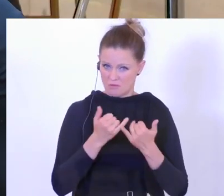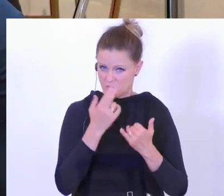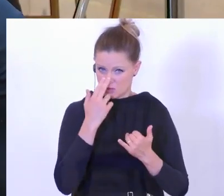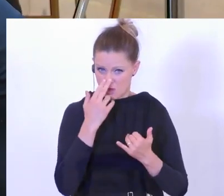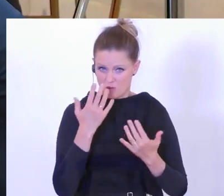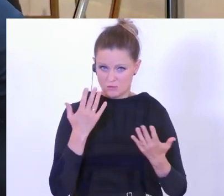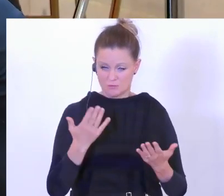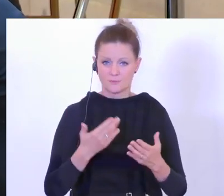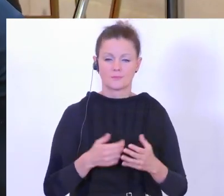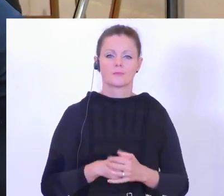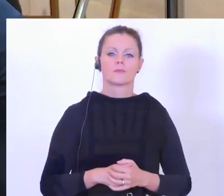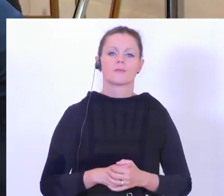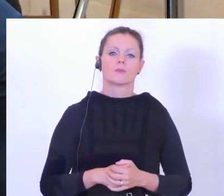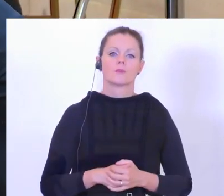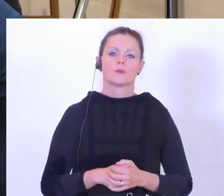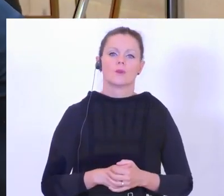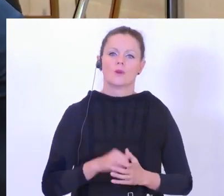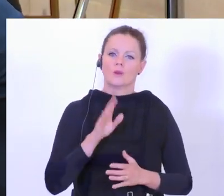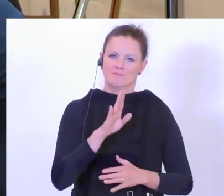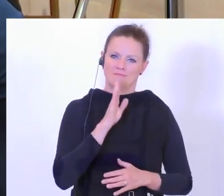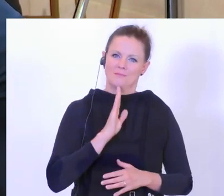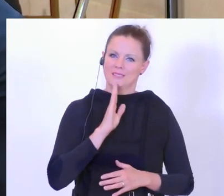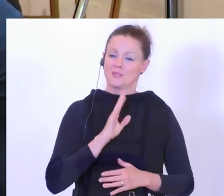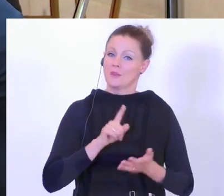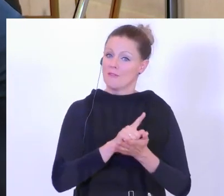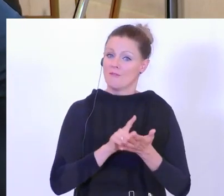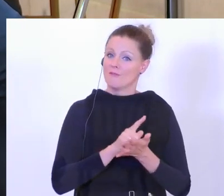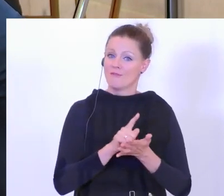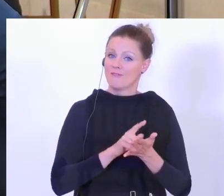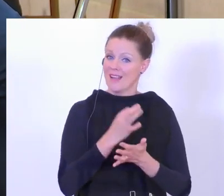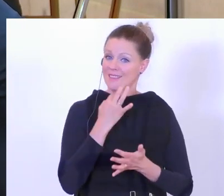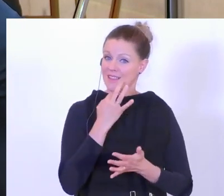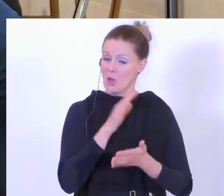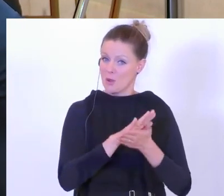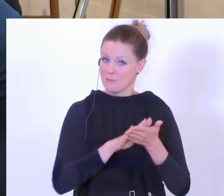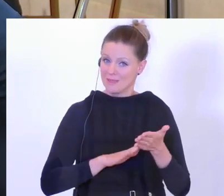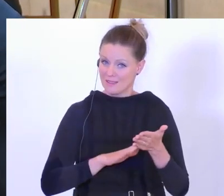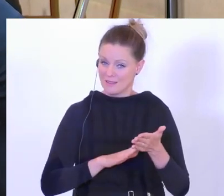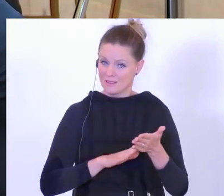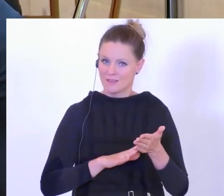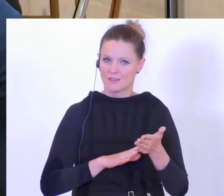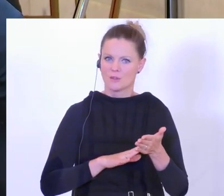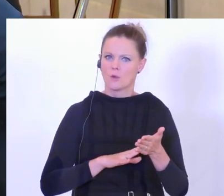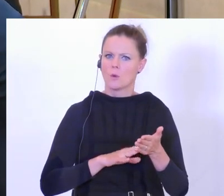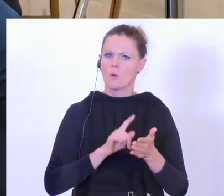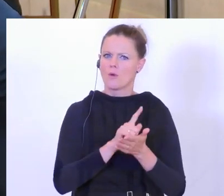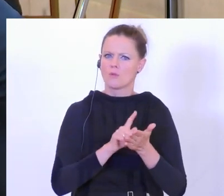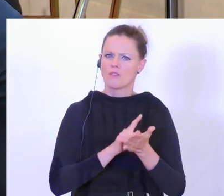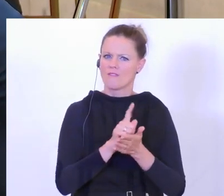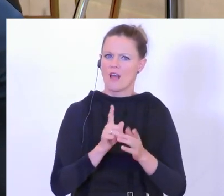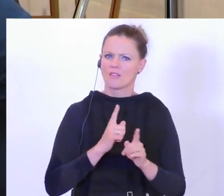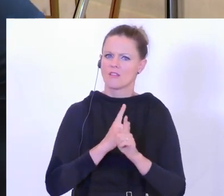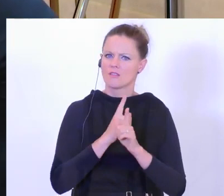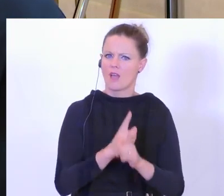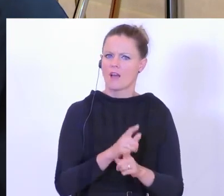sieht es da aus in die Richtung und zu ihrem Ruhestand, wann genau der beginnt und bis wann eine Nachfolge feststellen soll?